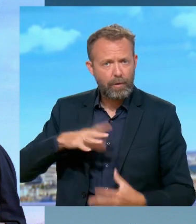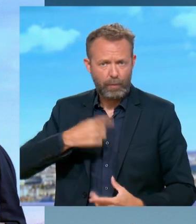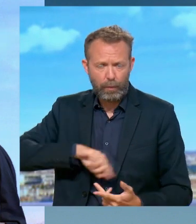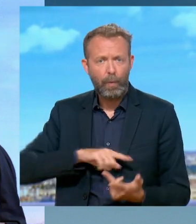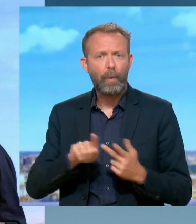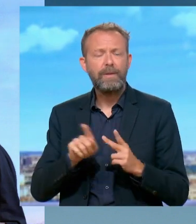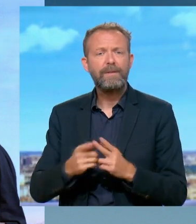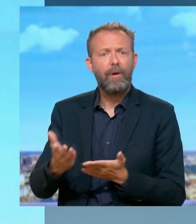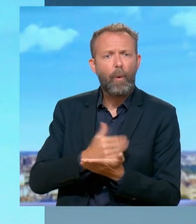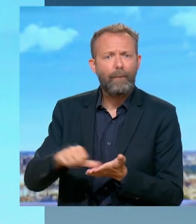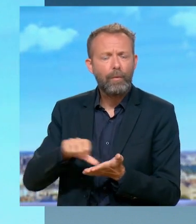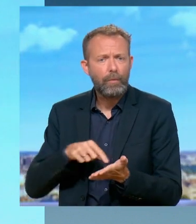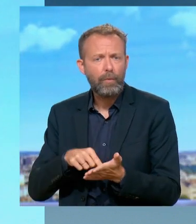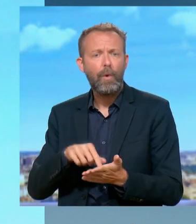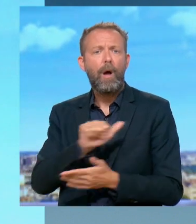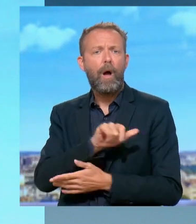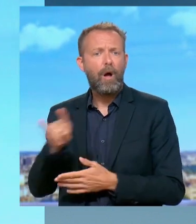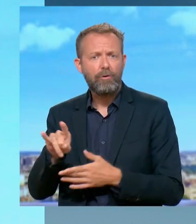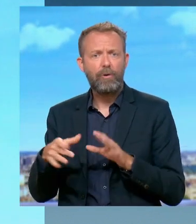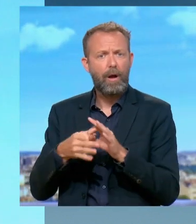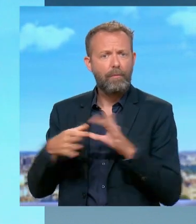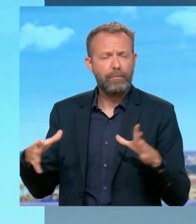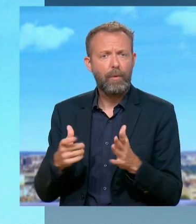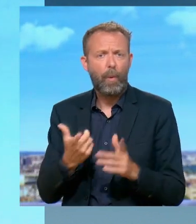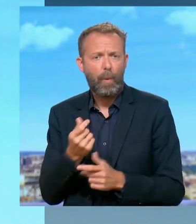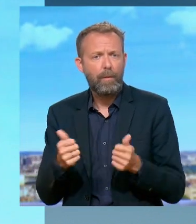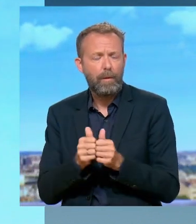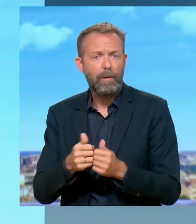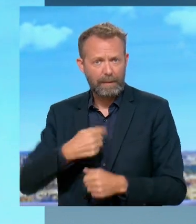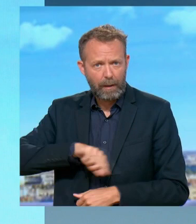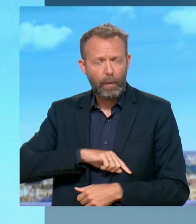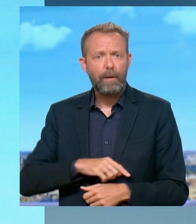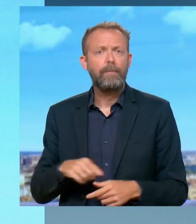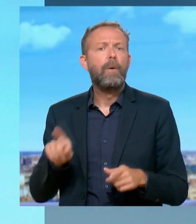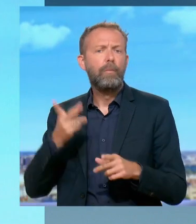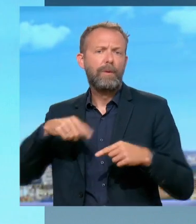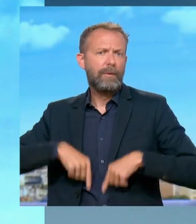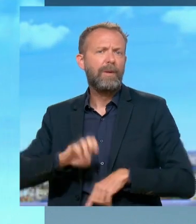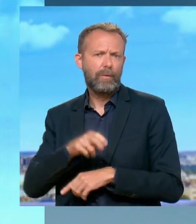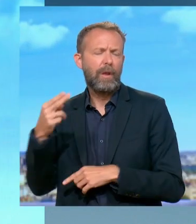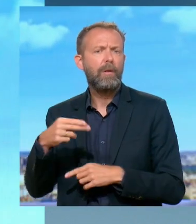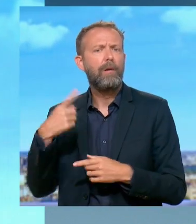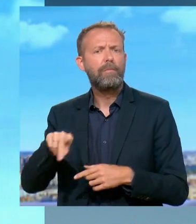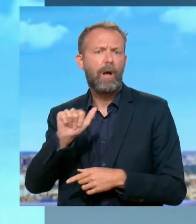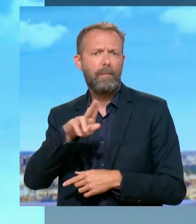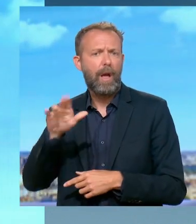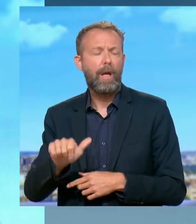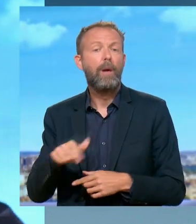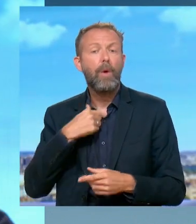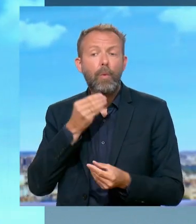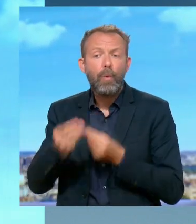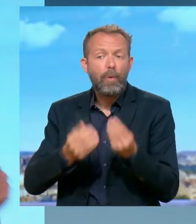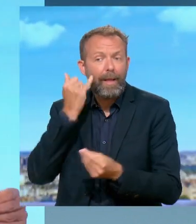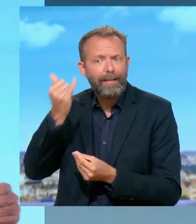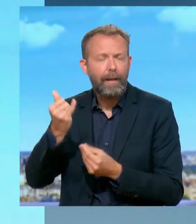déconjugalisation de l'allocation à C'est Gabriel Attal, pardon, sur le port de la Baïa. C'est le ministre de l'Éducation nationale, si je peux me permettre. Oui, d'accord, mais puisque nous donnons de bonnes